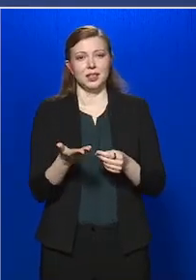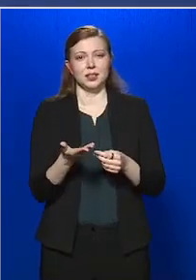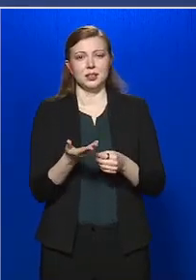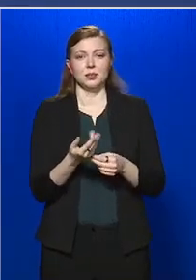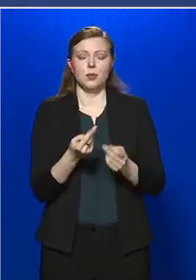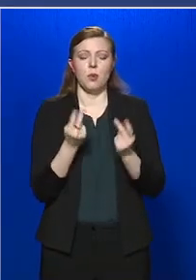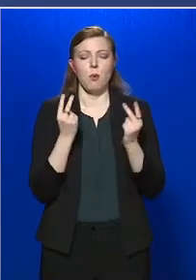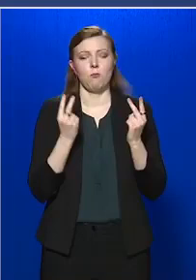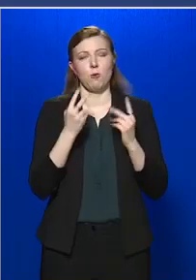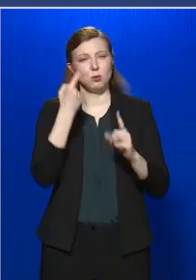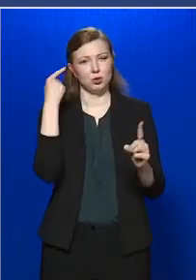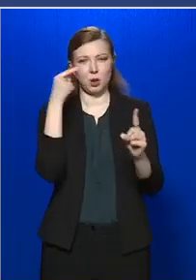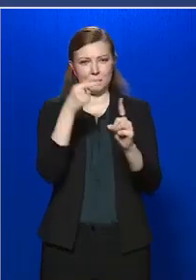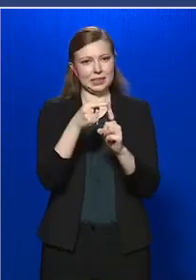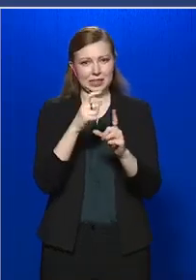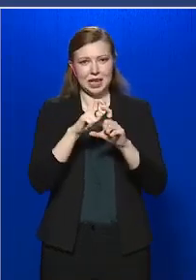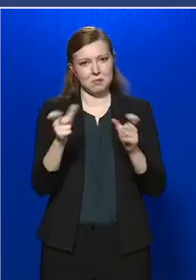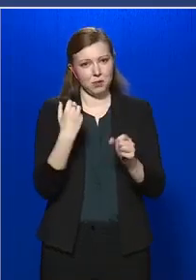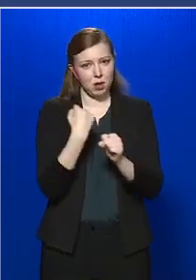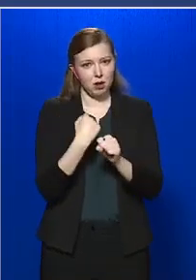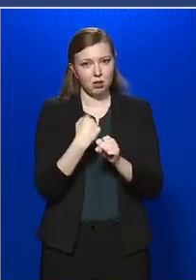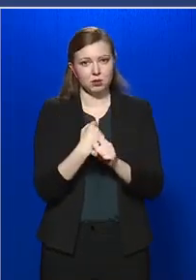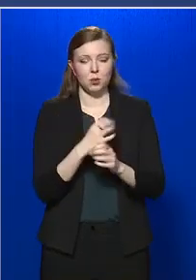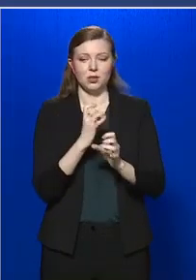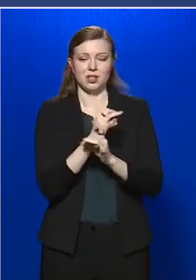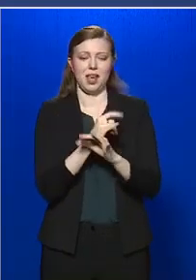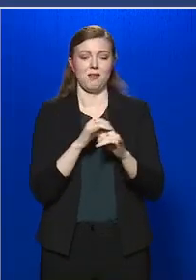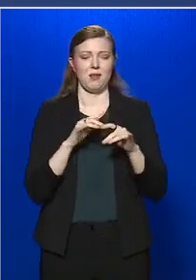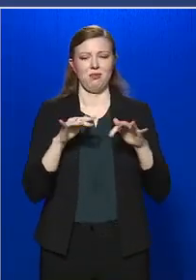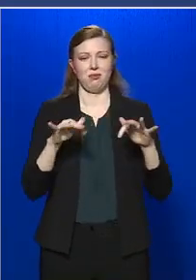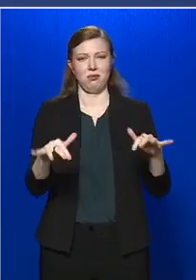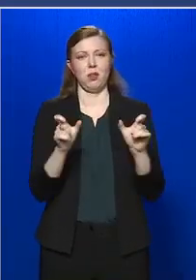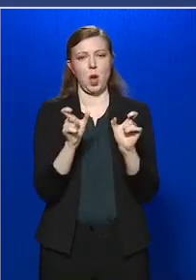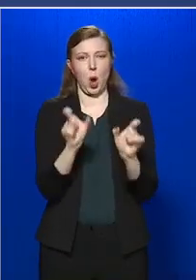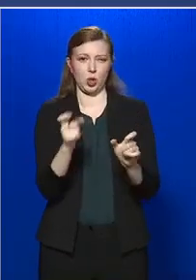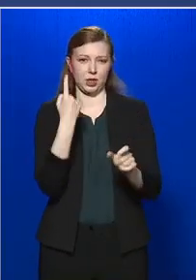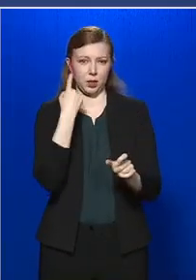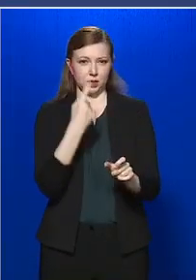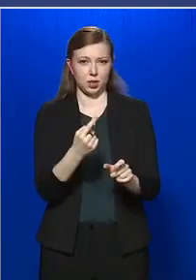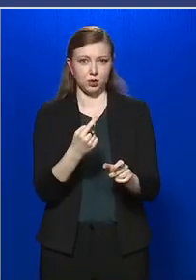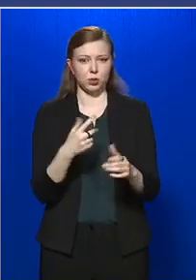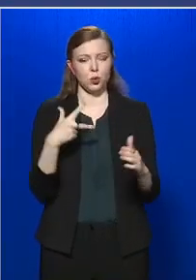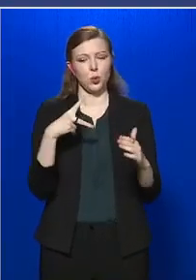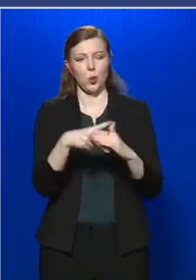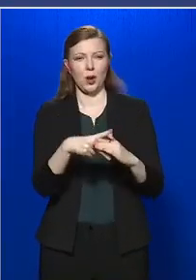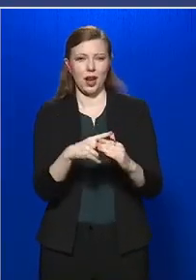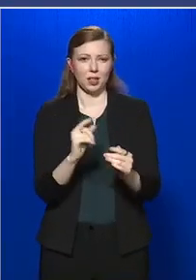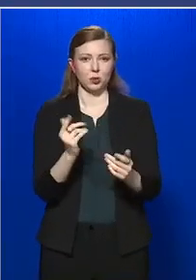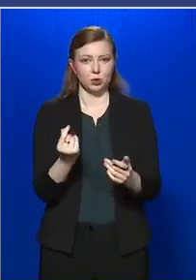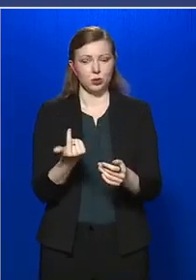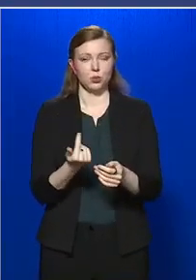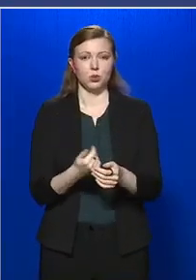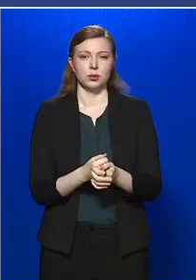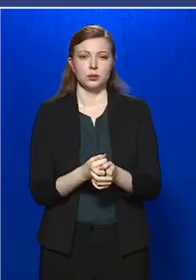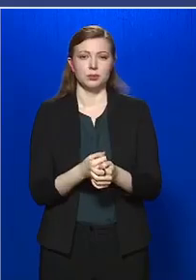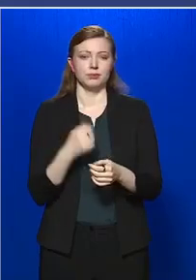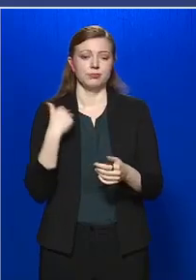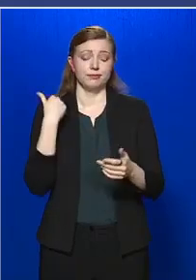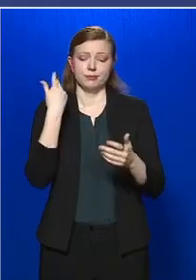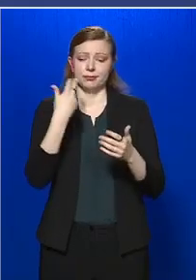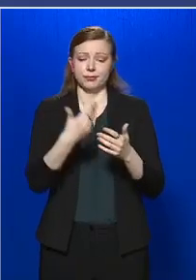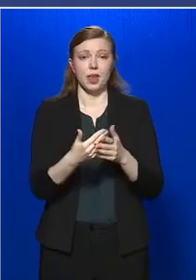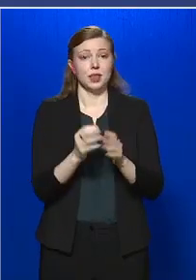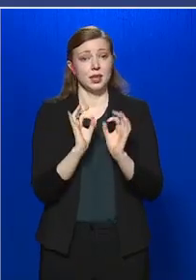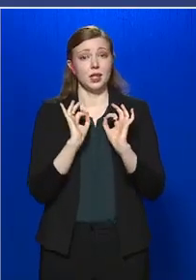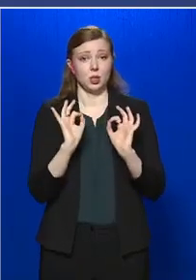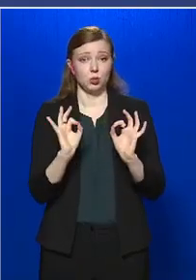fontosabb célért, hogy a járvány terjedését akadályozzuk, korlátozzuk, és mindeddig ennek